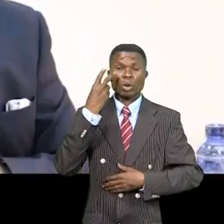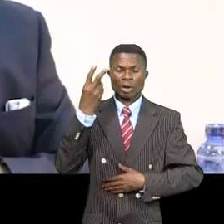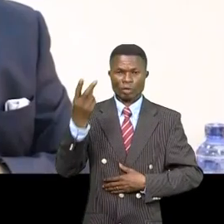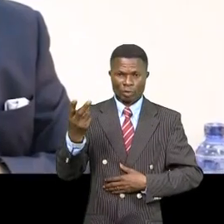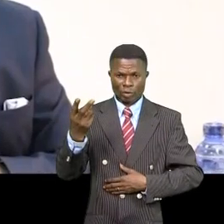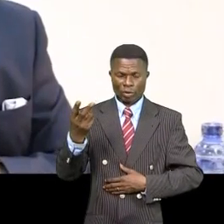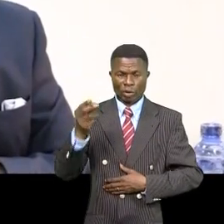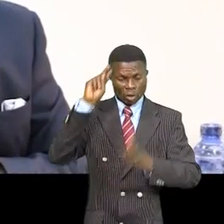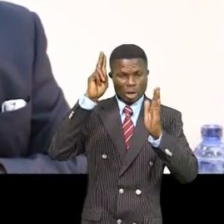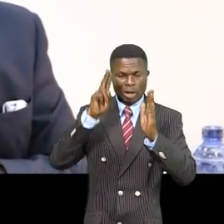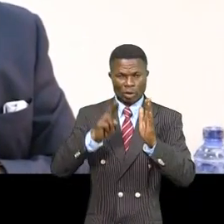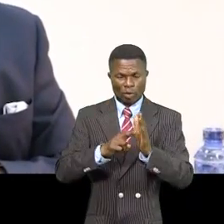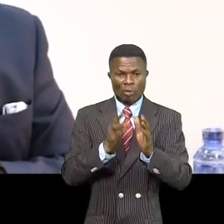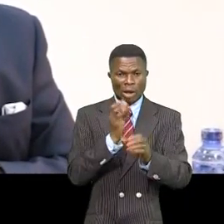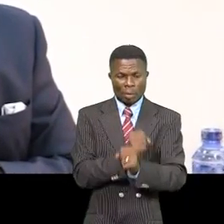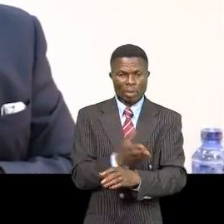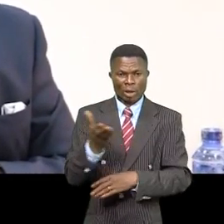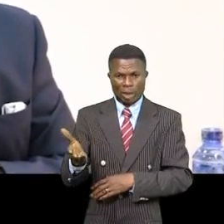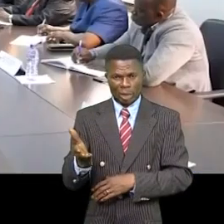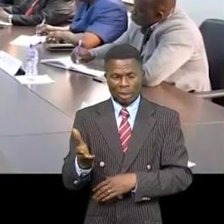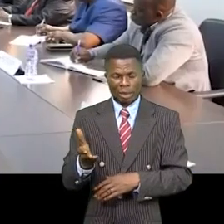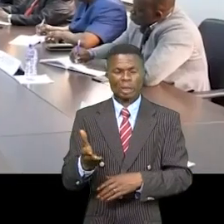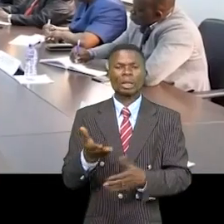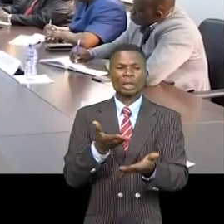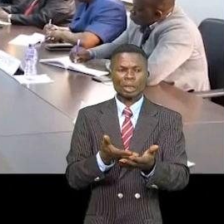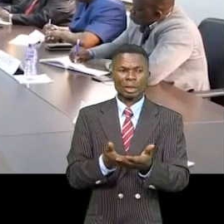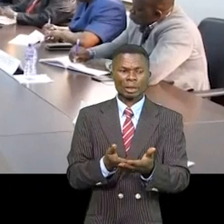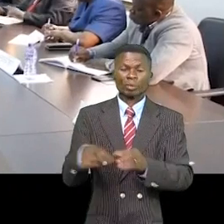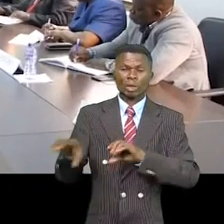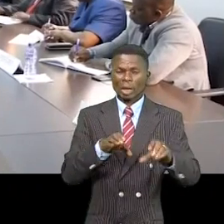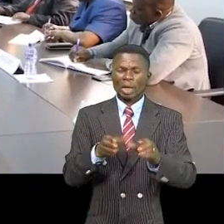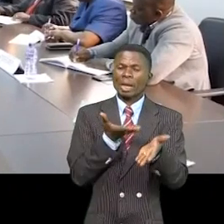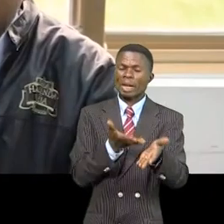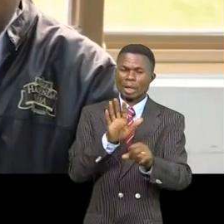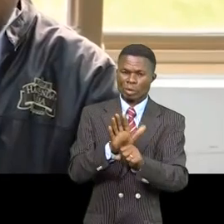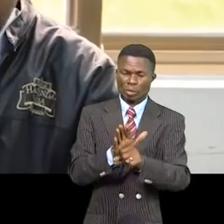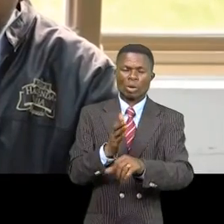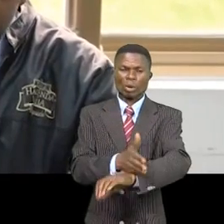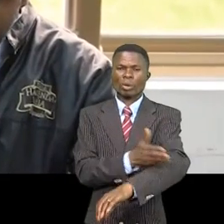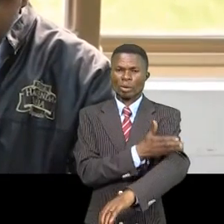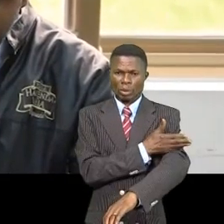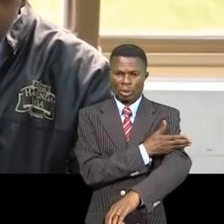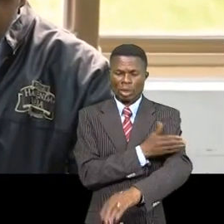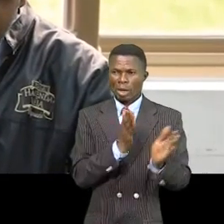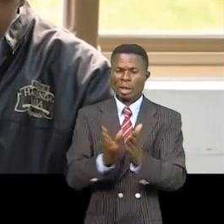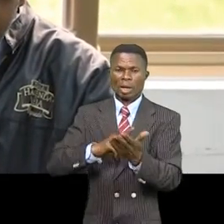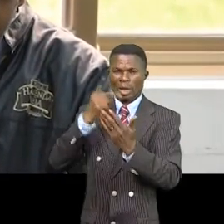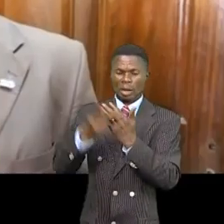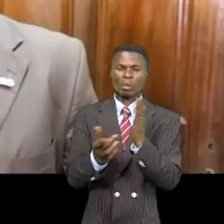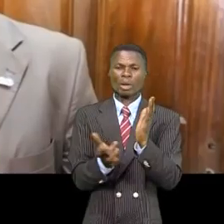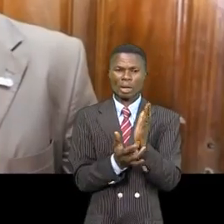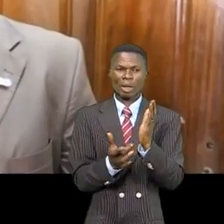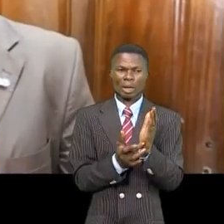que le gouvernement va avoir pour le développement des compétences. Et c'est ça qui va nous permettre in fine d'élaborer la stratégie